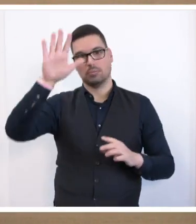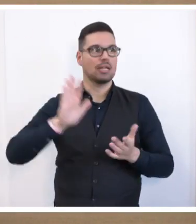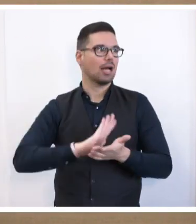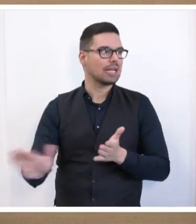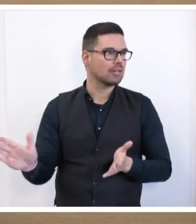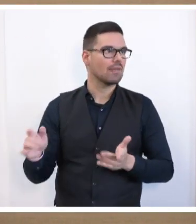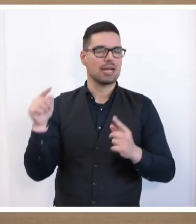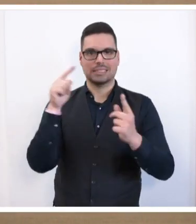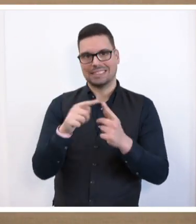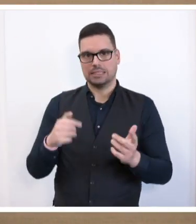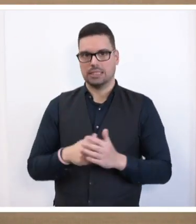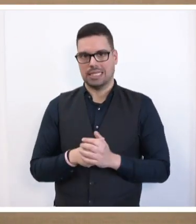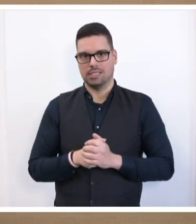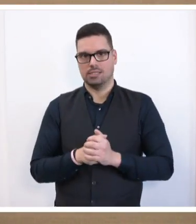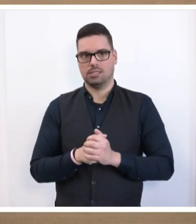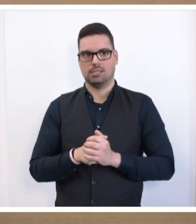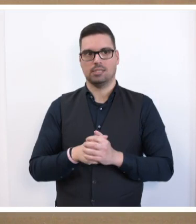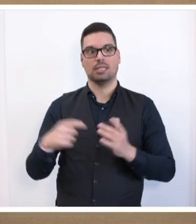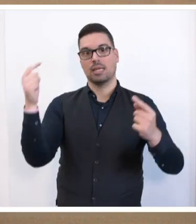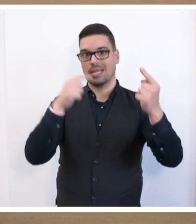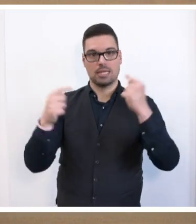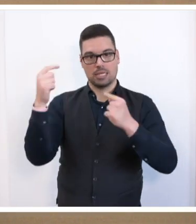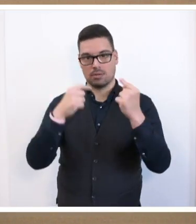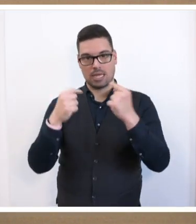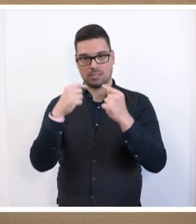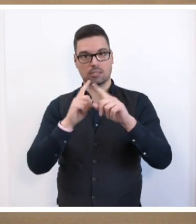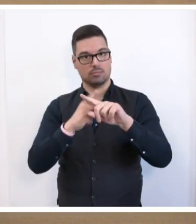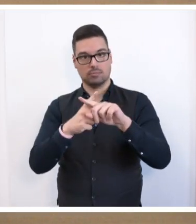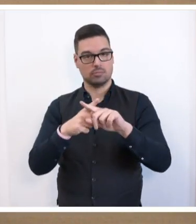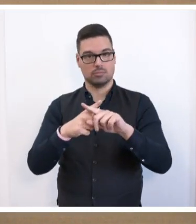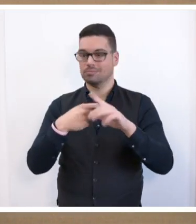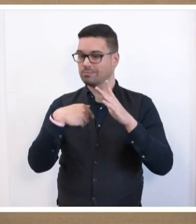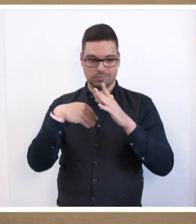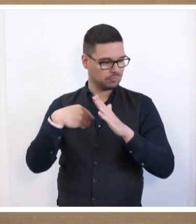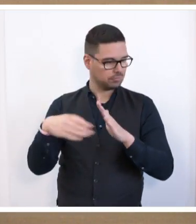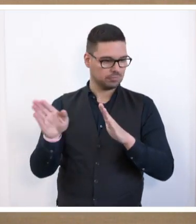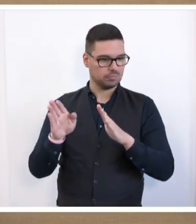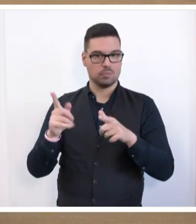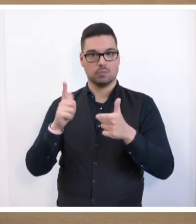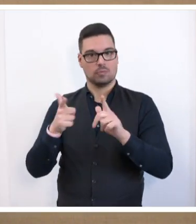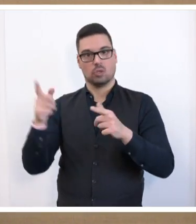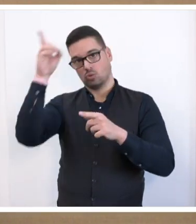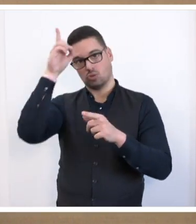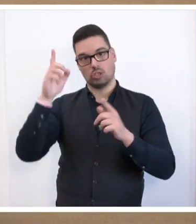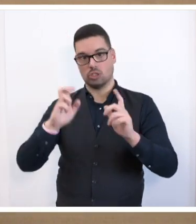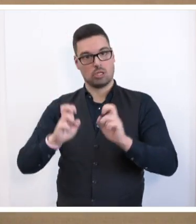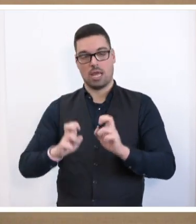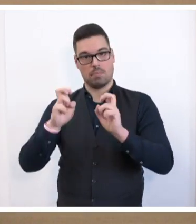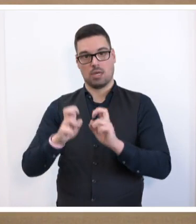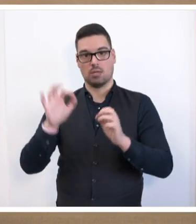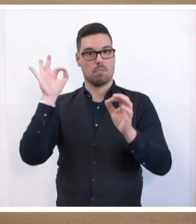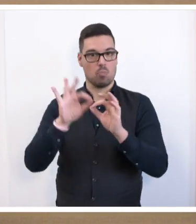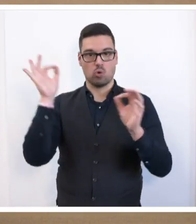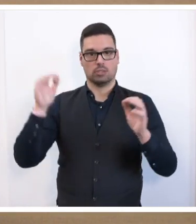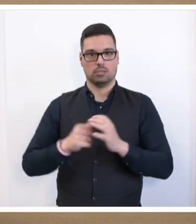und der klaren Aussage an illegale Migranten und Versorgungssuchende, auf keinen Fall werden sie Deutschland zu ihrer Heimat machen. Punkt.